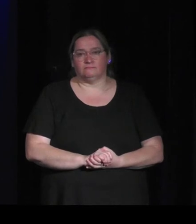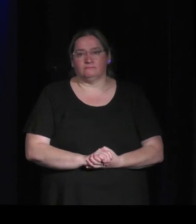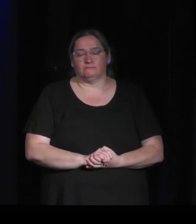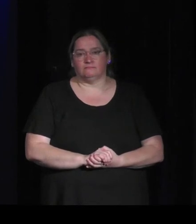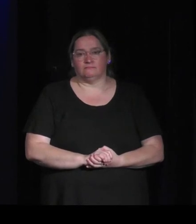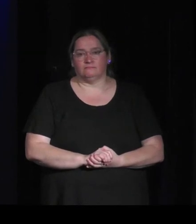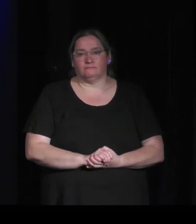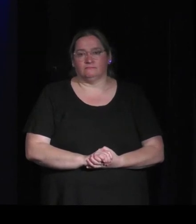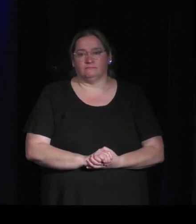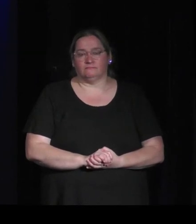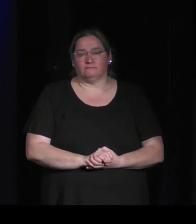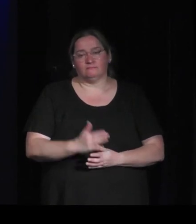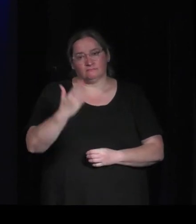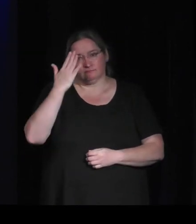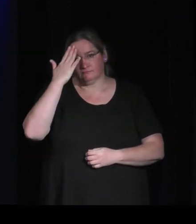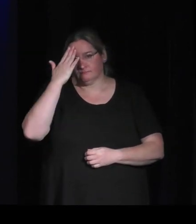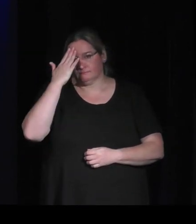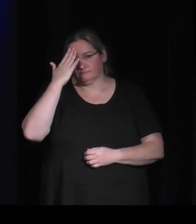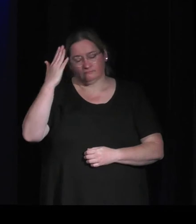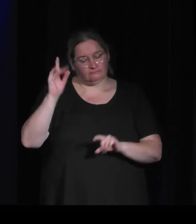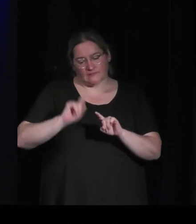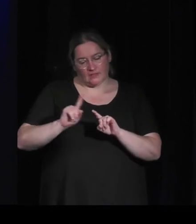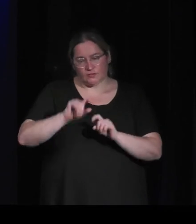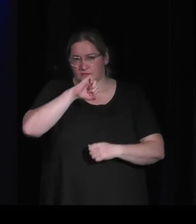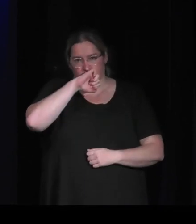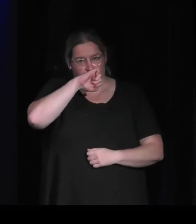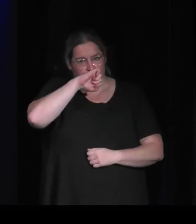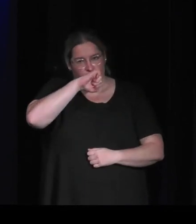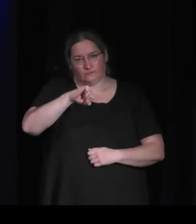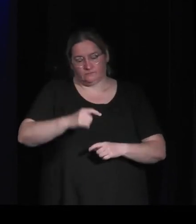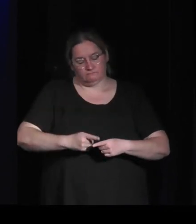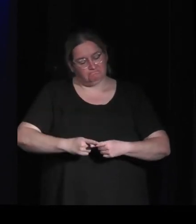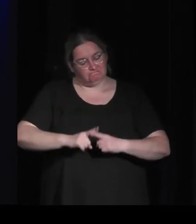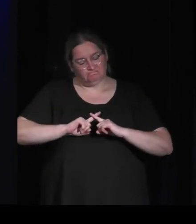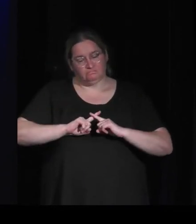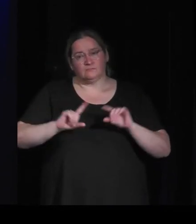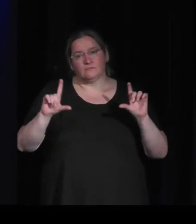qu'on y croit énormément et que dans mon cas,